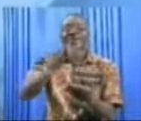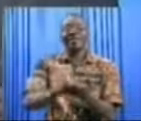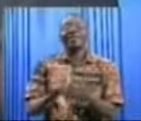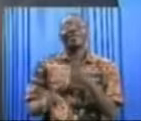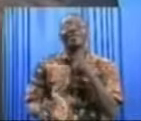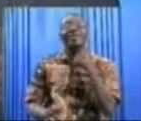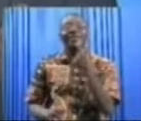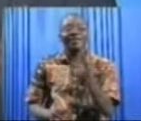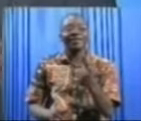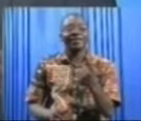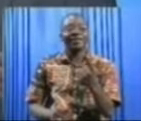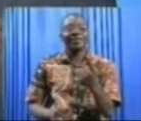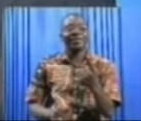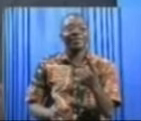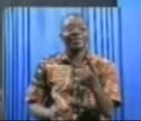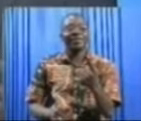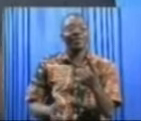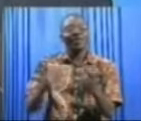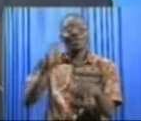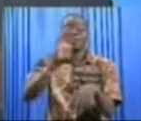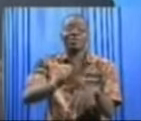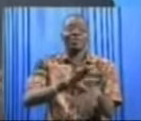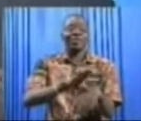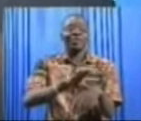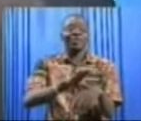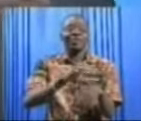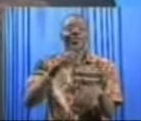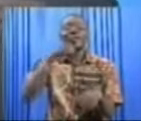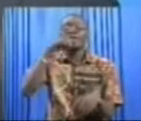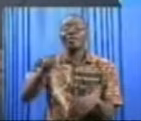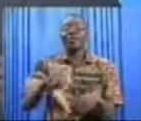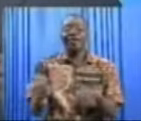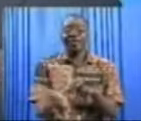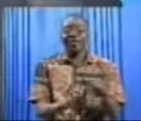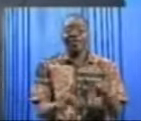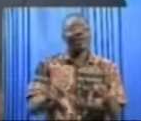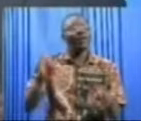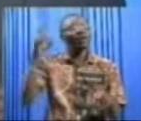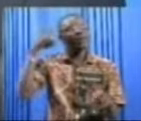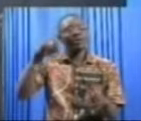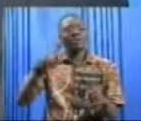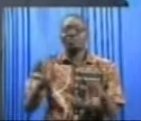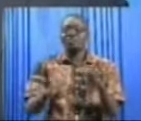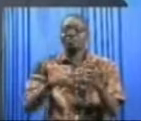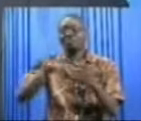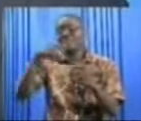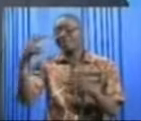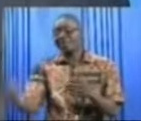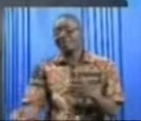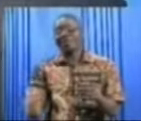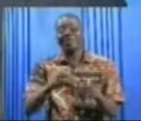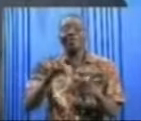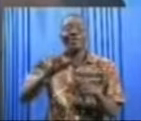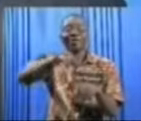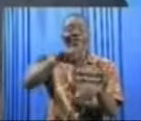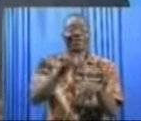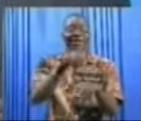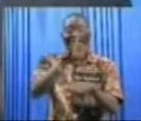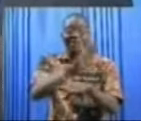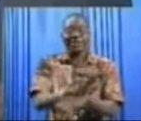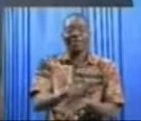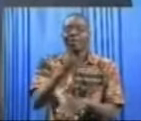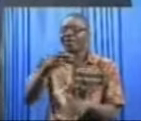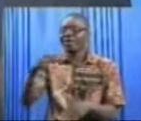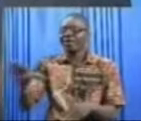que le Congo doit faire soit un match nul ou une défaite au Niger ce soir. Et le Burkina doit